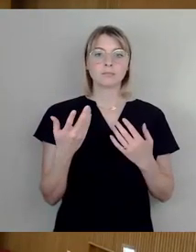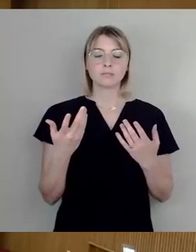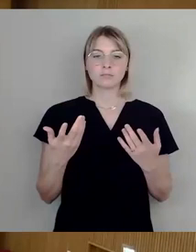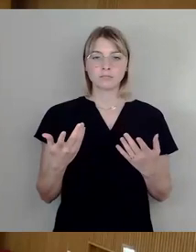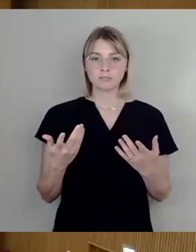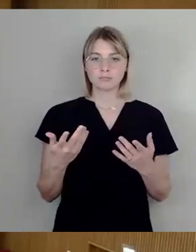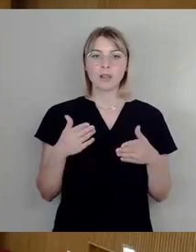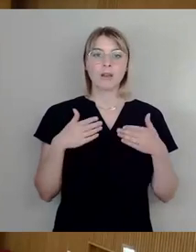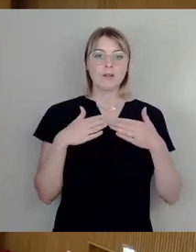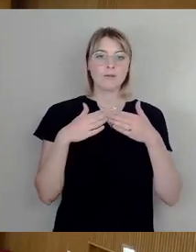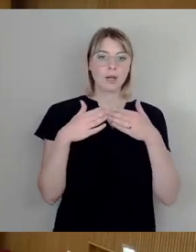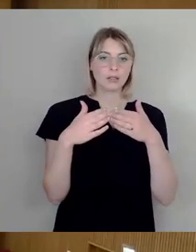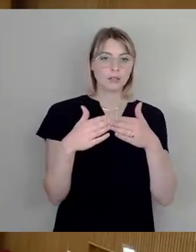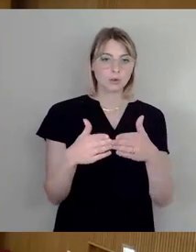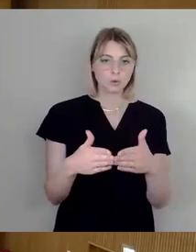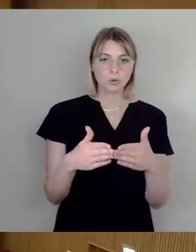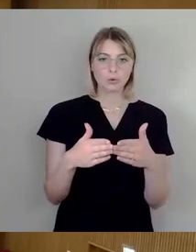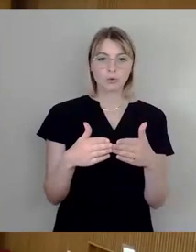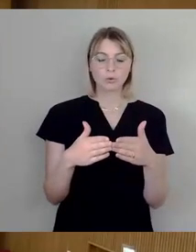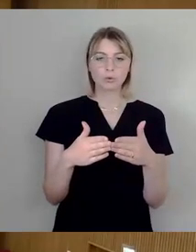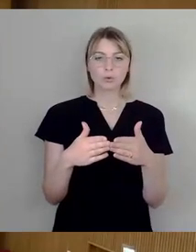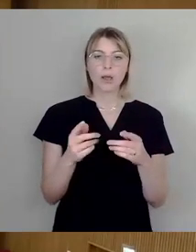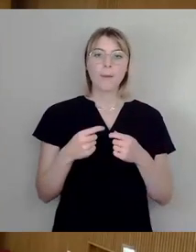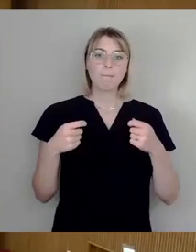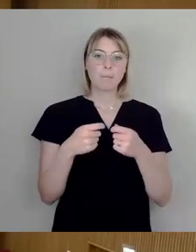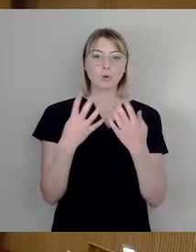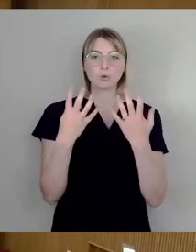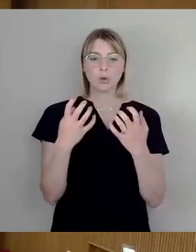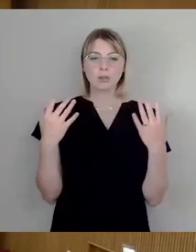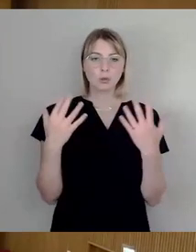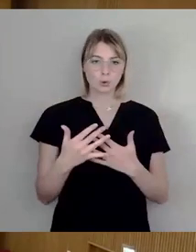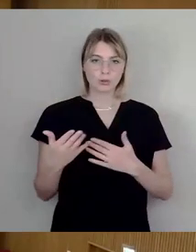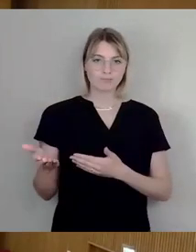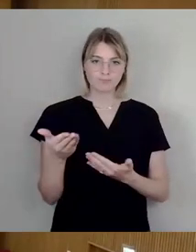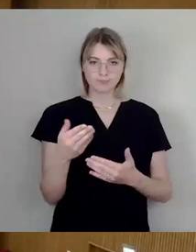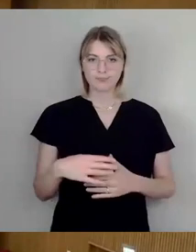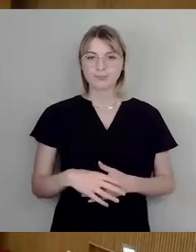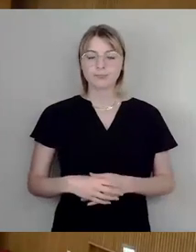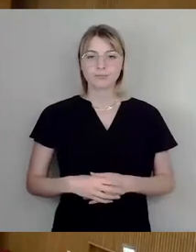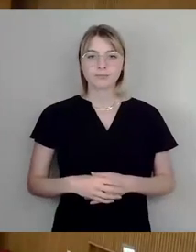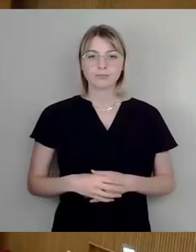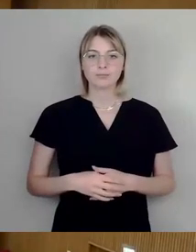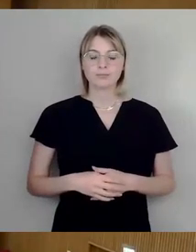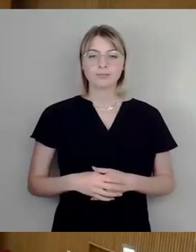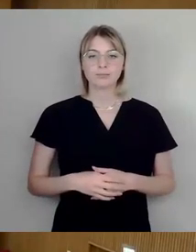Fraktion Bündnis 90 Grüne. Herr Dr. Deppe, bitte.